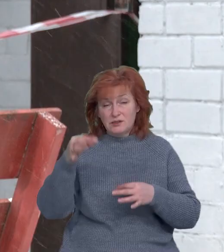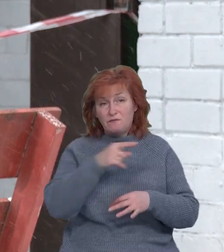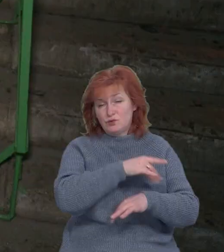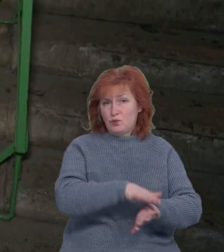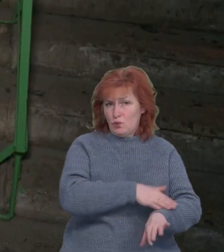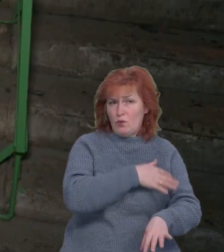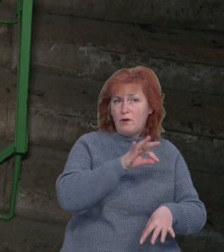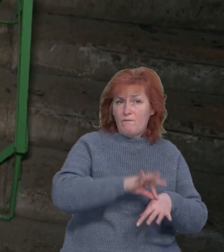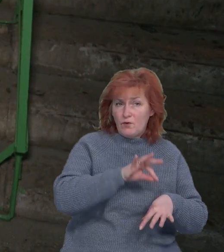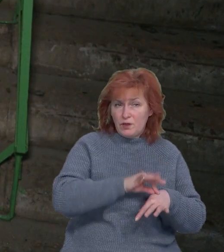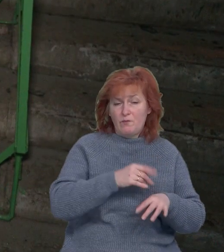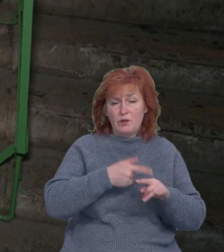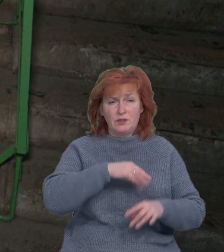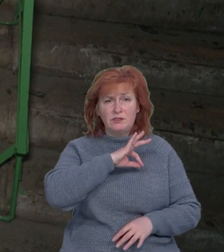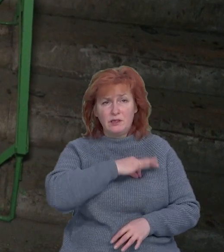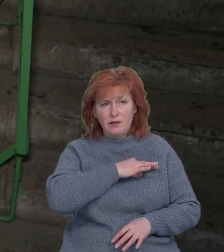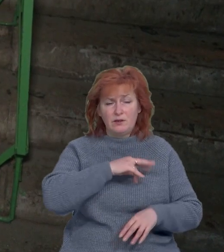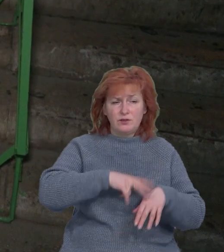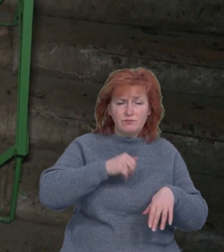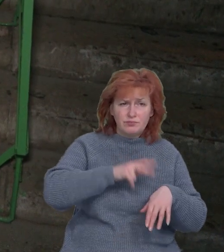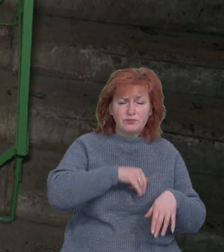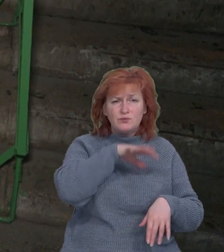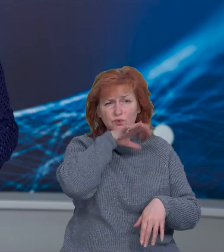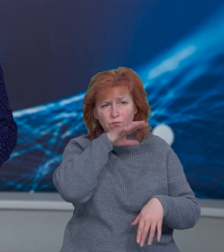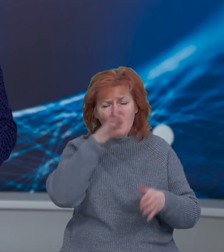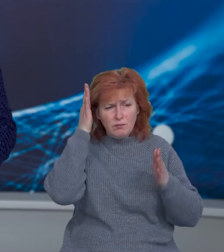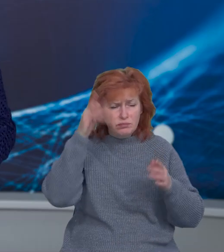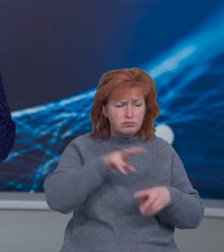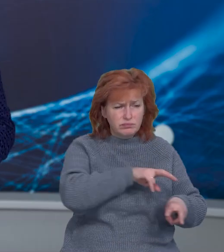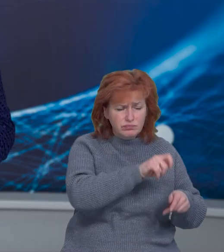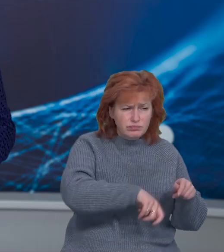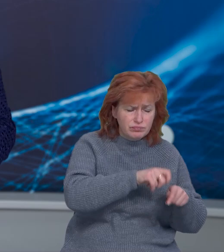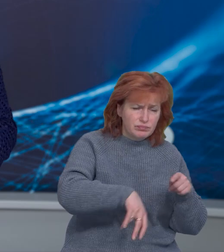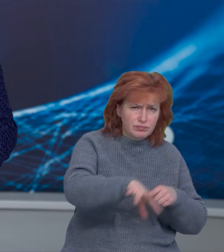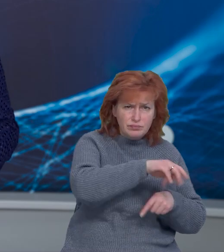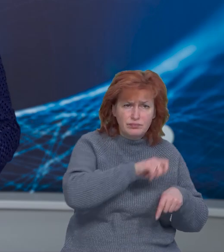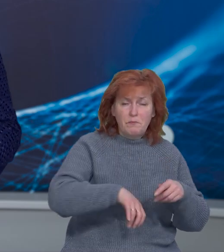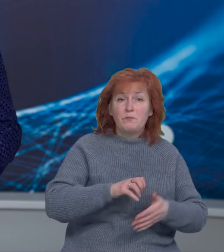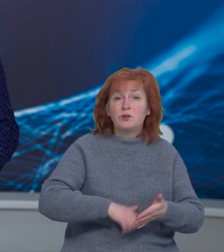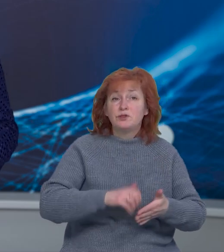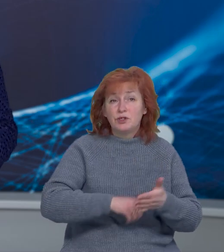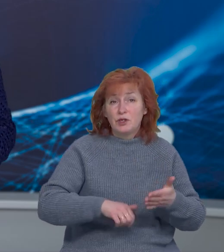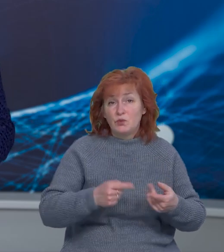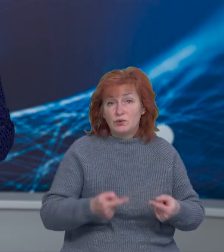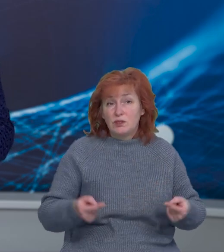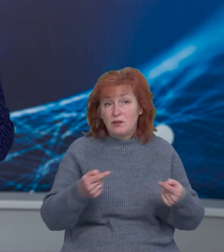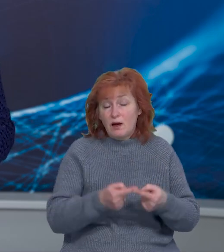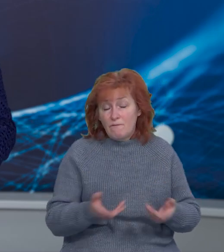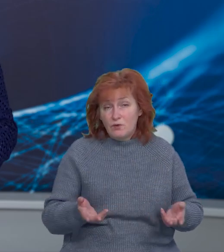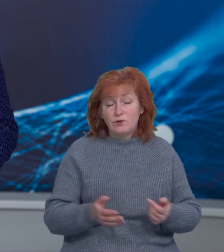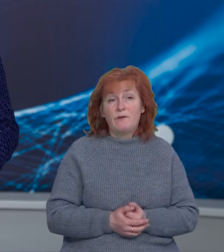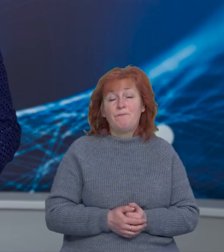працювали слідчо-оперативна група, вибухотехніки, кінологи та криміналістична лабораторія обласної поліції. За словами речниці